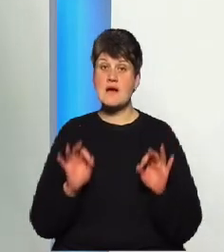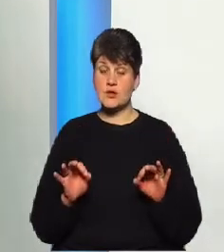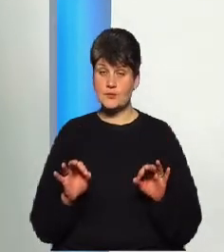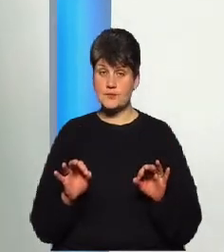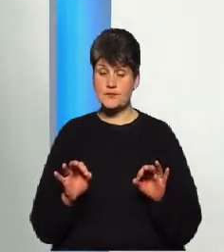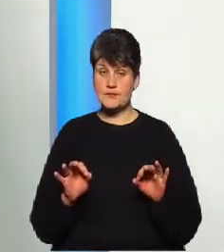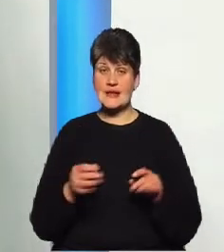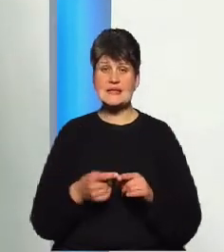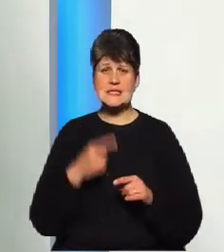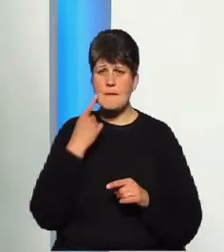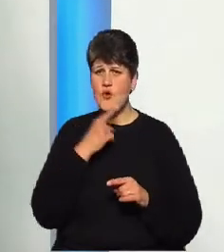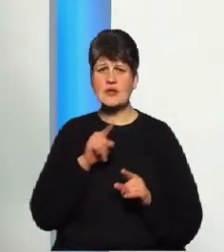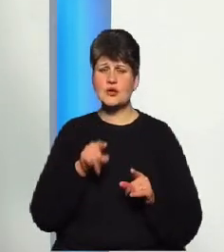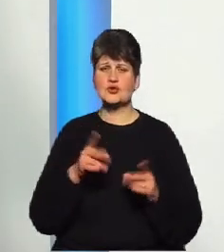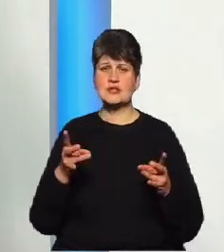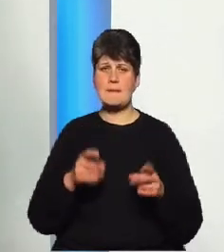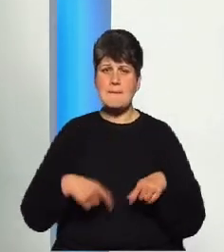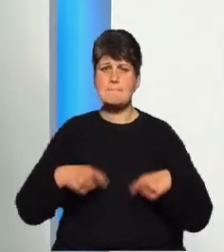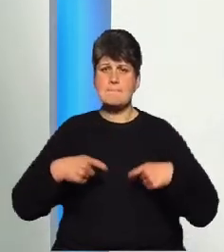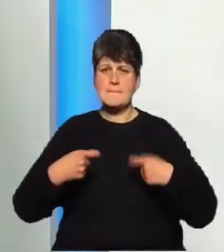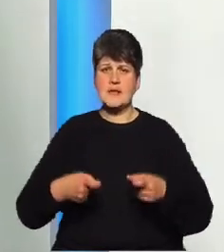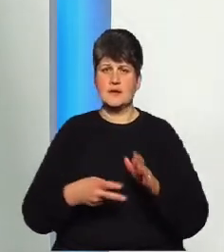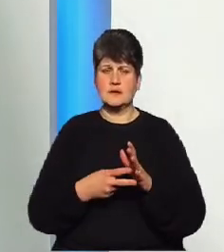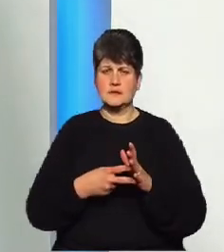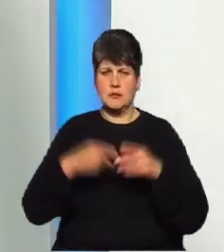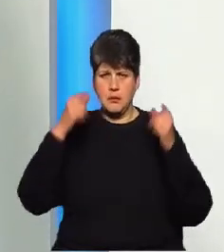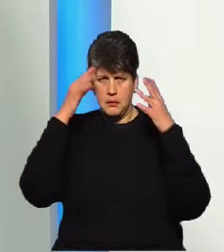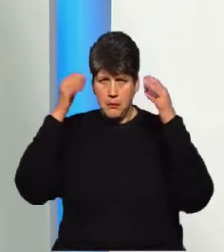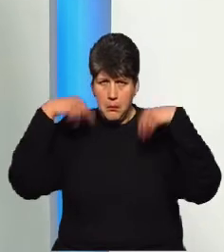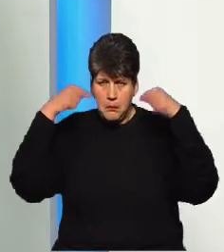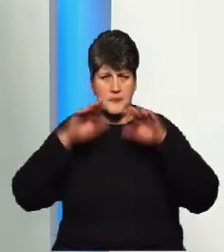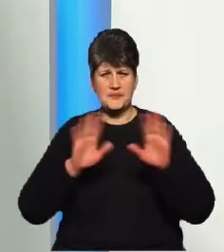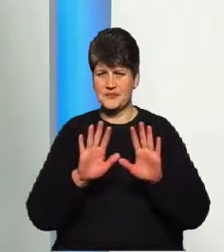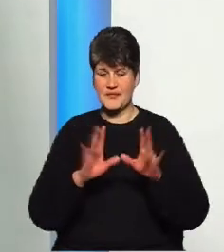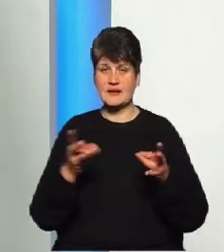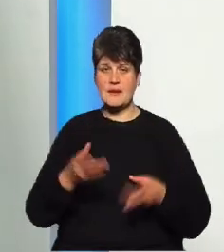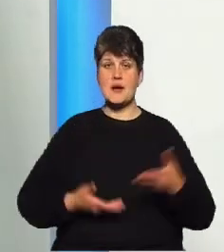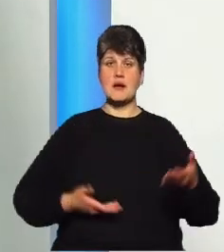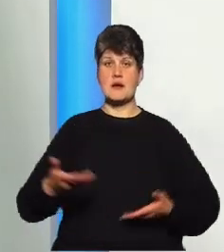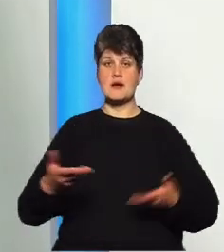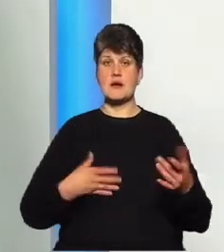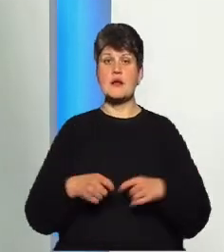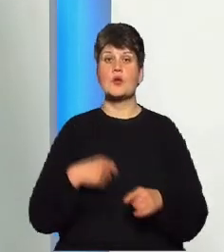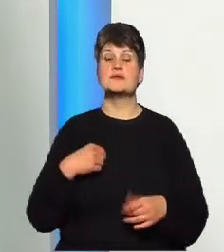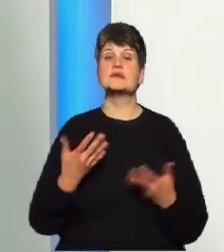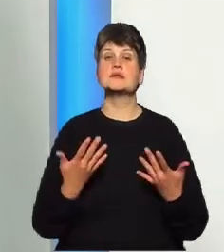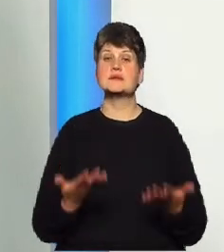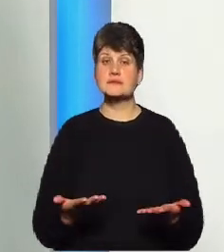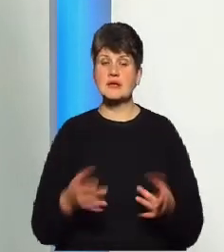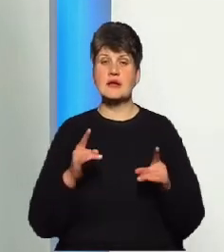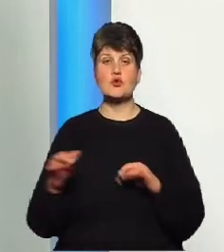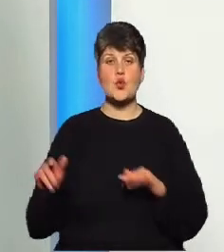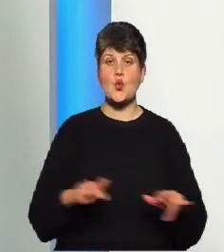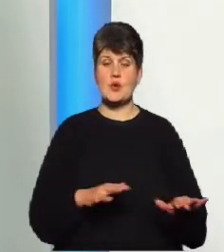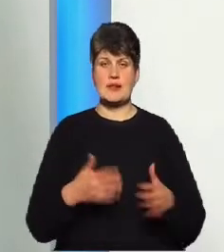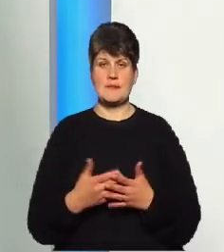про те, що обов'язково треба бігати до сьомого поту. Ні. Просто треба ходити певний кілометраж, навіть рухатися. Наприклад, у мене є палки